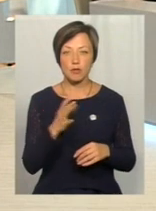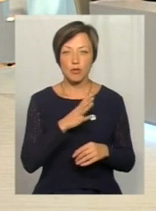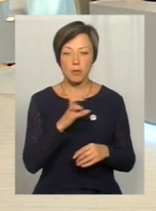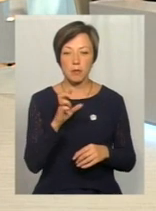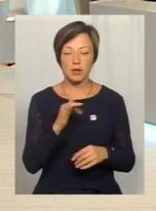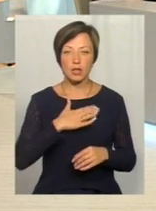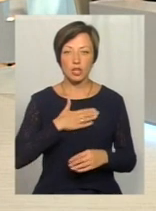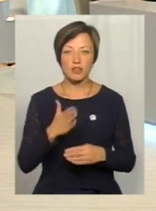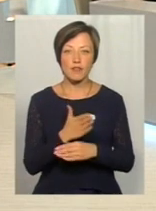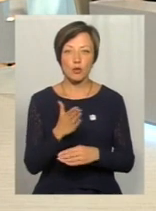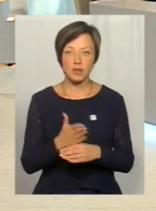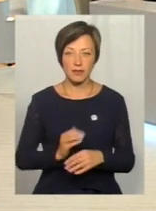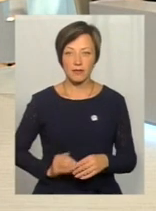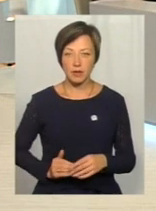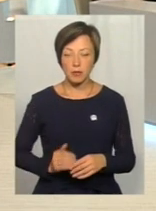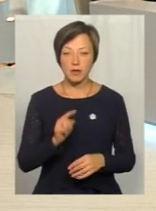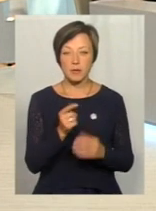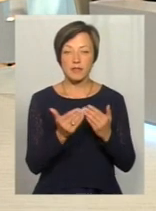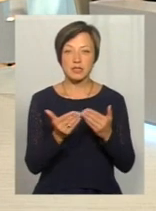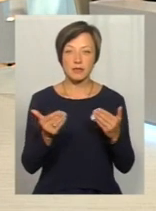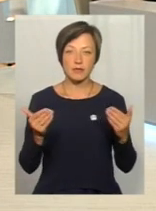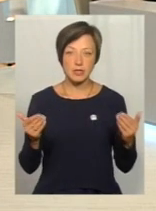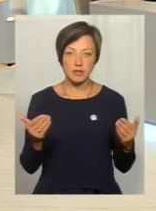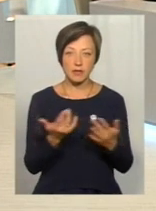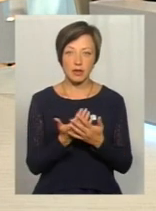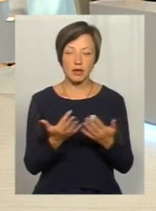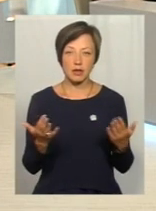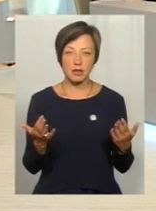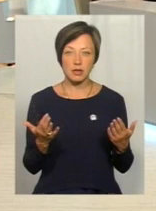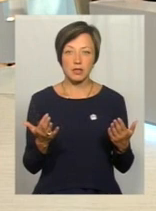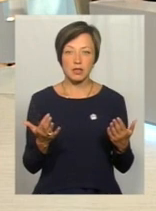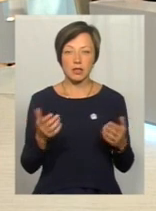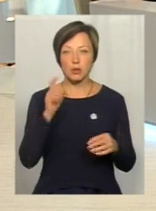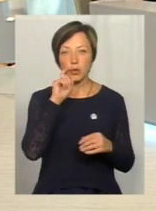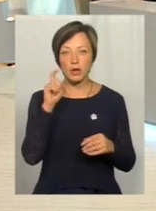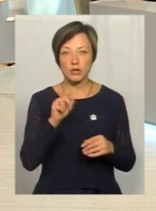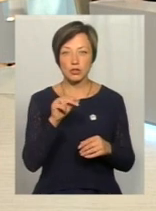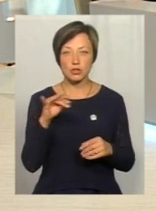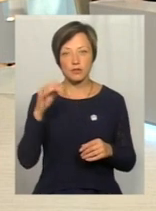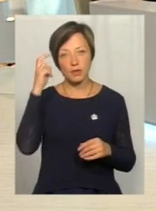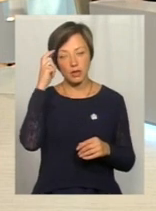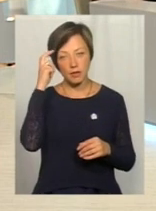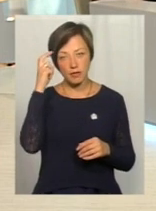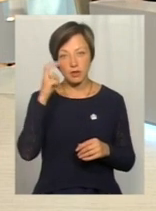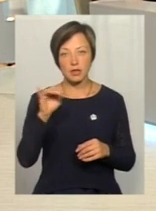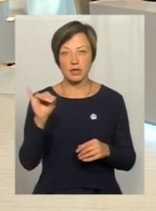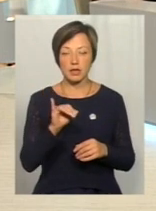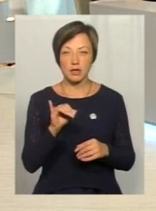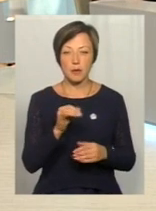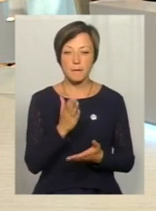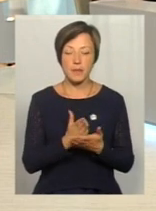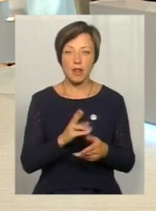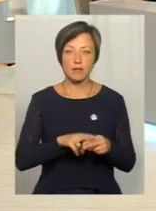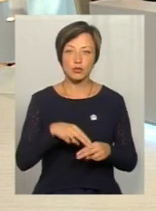для наших виробників, якби, наприклад, вони виставлялися на виставках, там, це на Україні, чи там в Києві, і мали